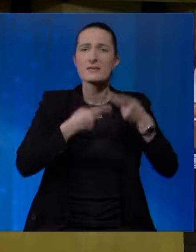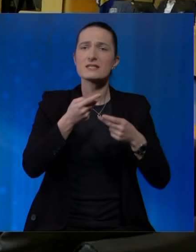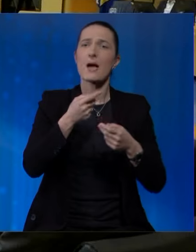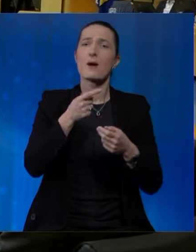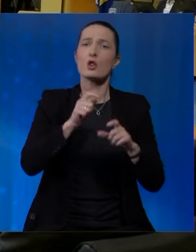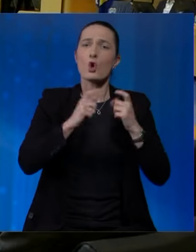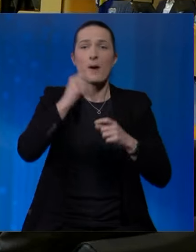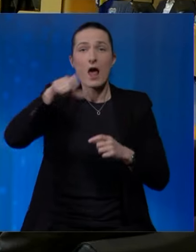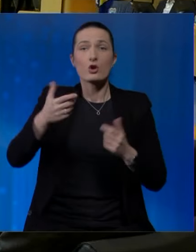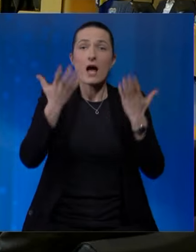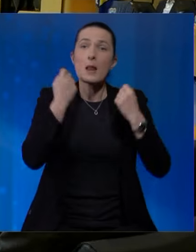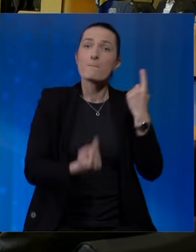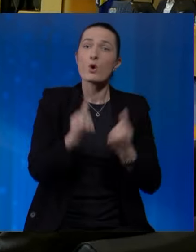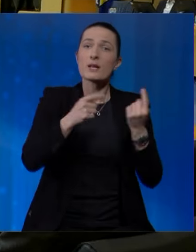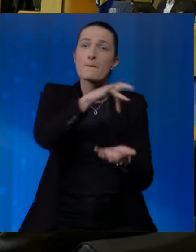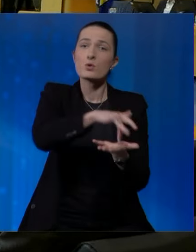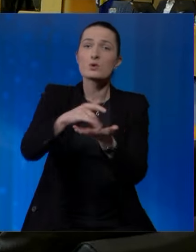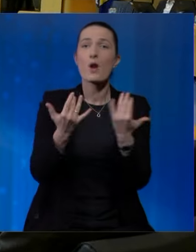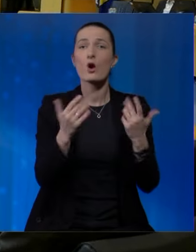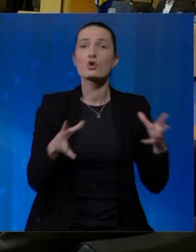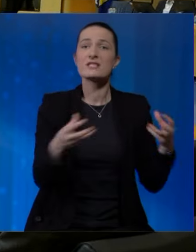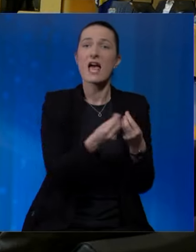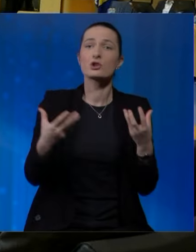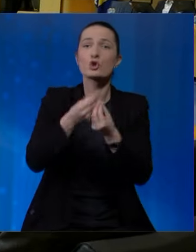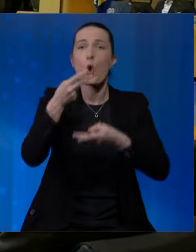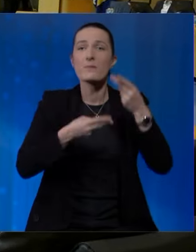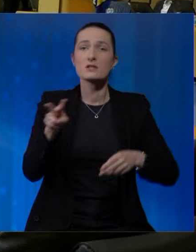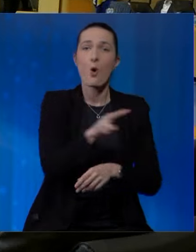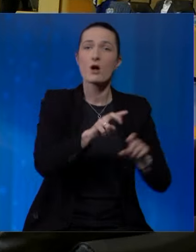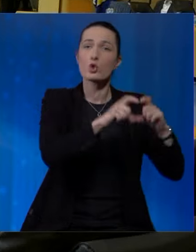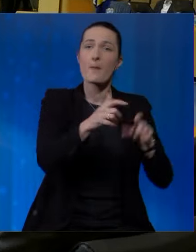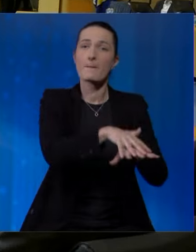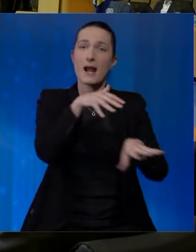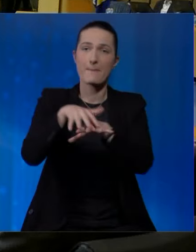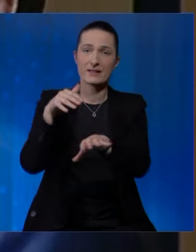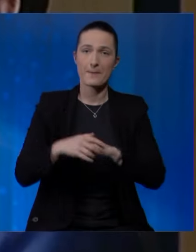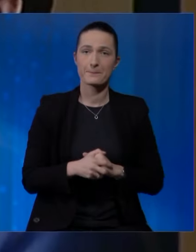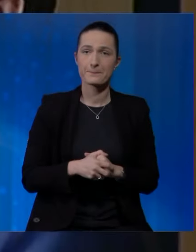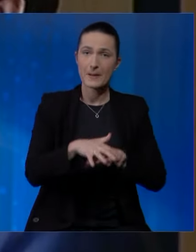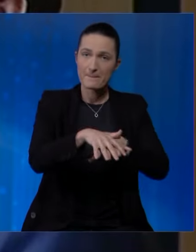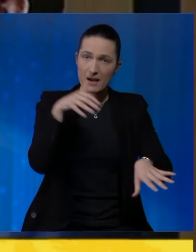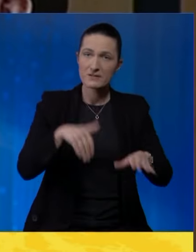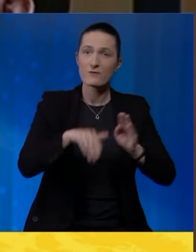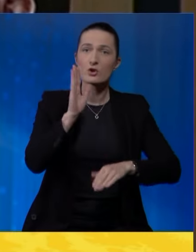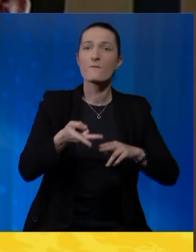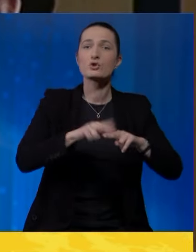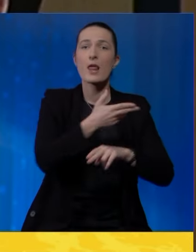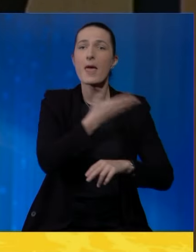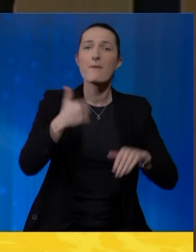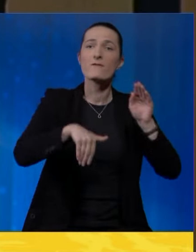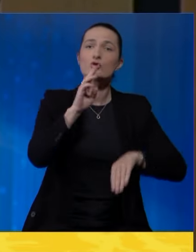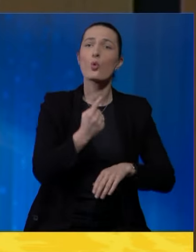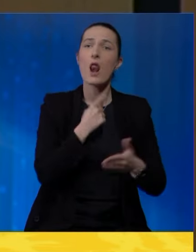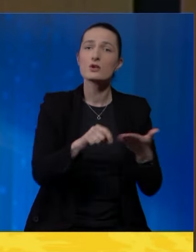naroda, ali i pojedine pozicije u nekoliko zajedničkih komisija oba Doma parlamenta. Parlamentarna većina više nema